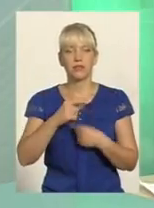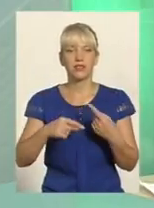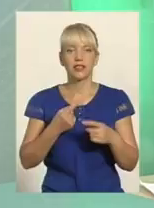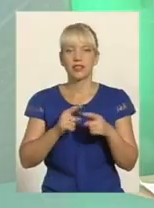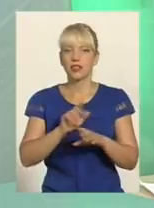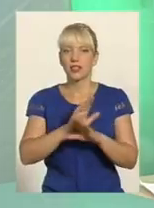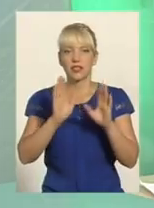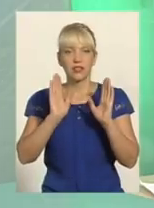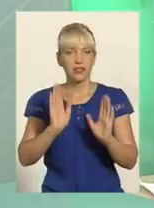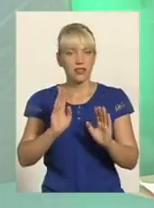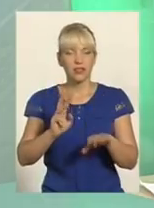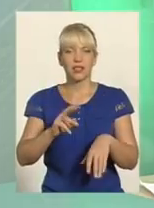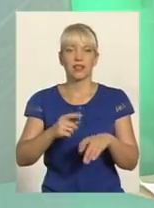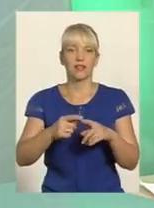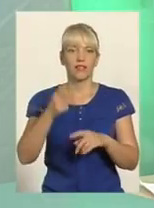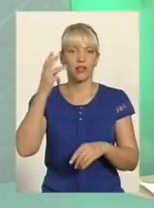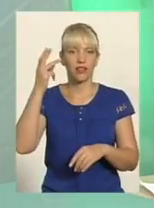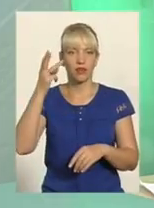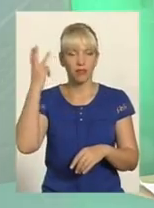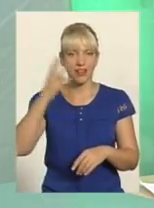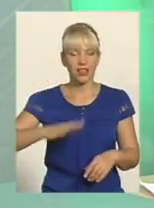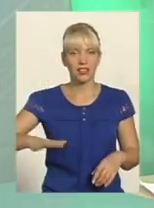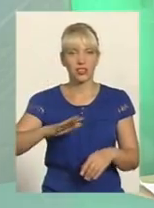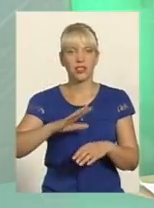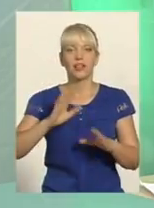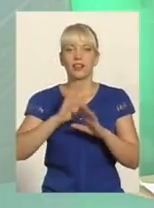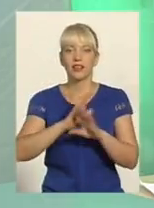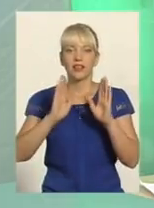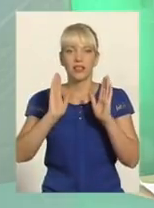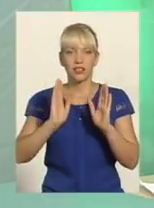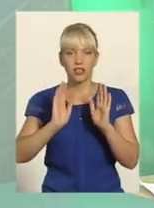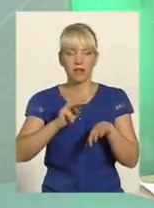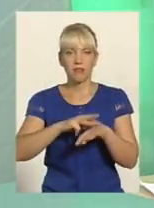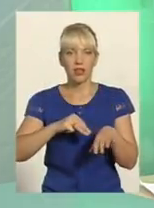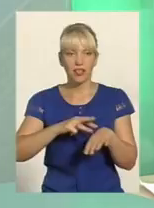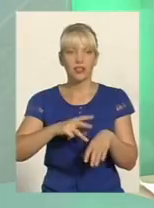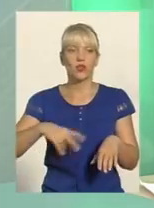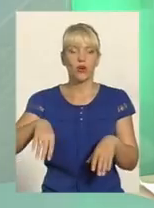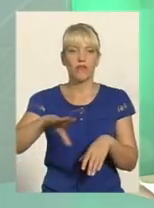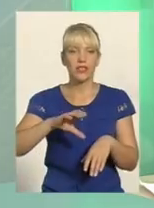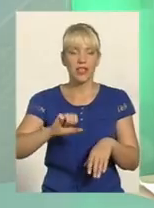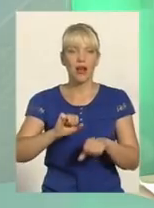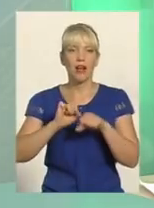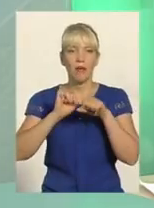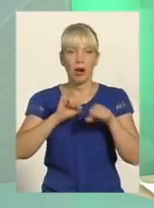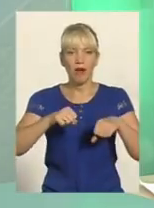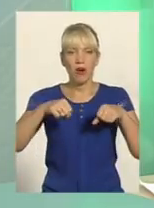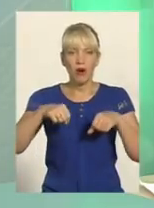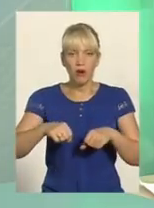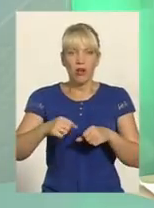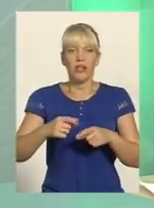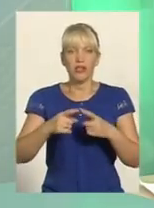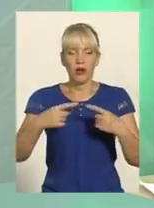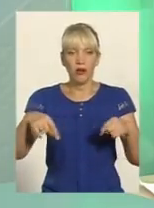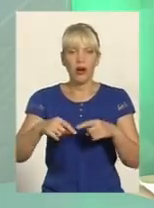правоохоронна структура сьогодні зобов'язана працювати, щоб не допускати розповсюдження незаконно, розповсюдження зброї на